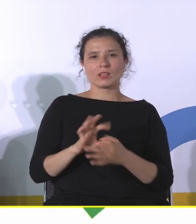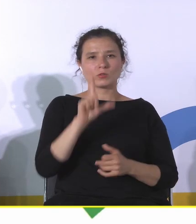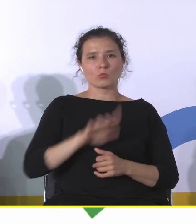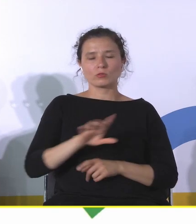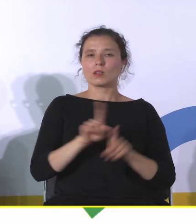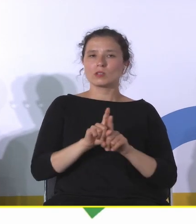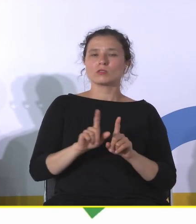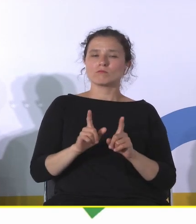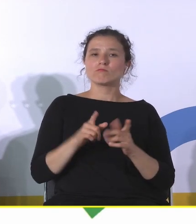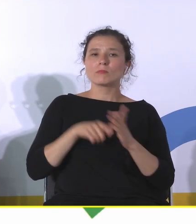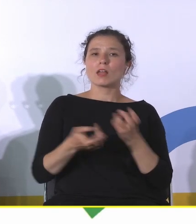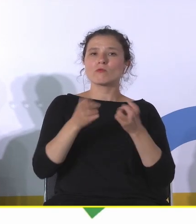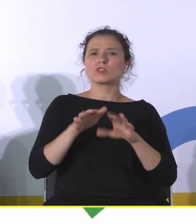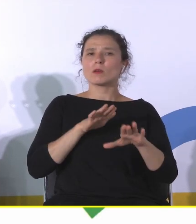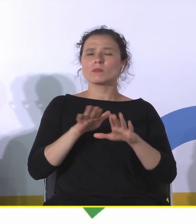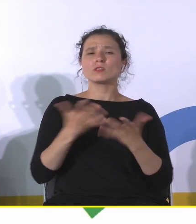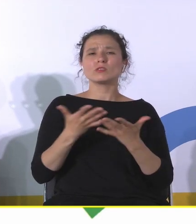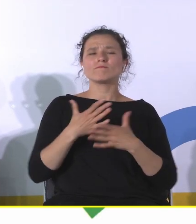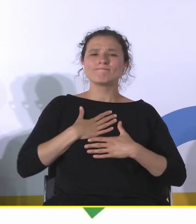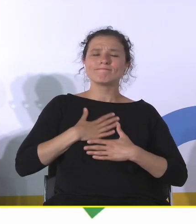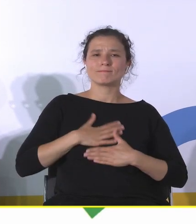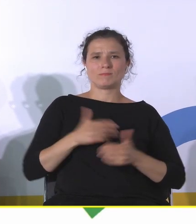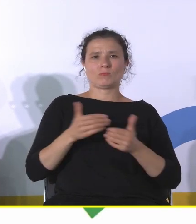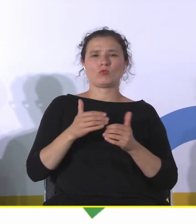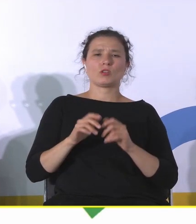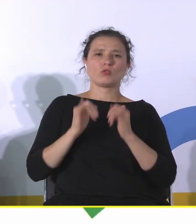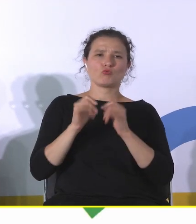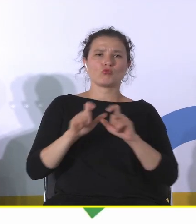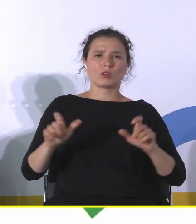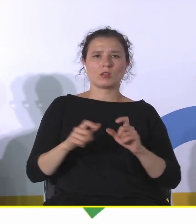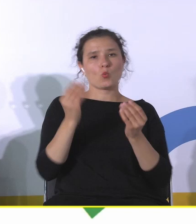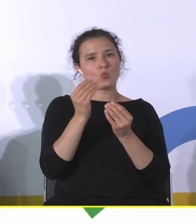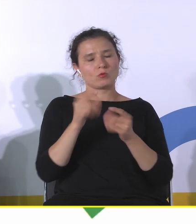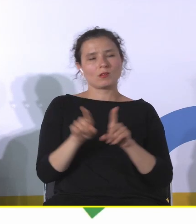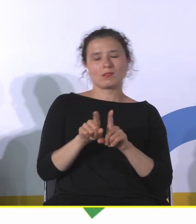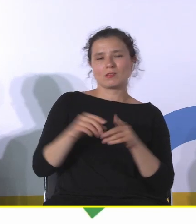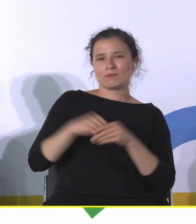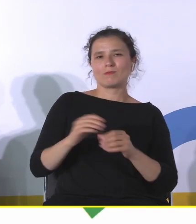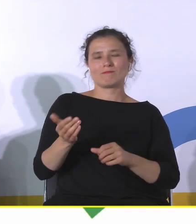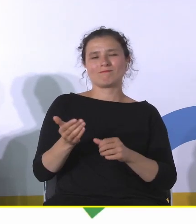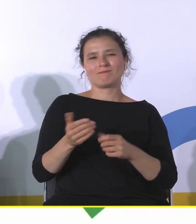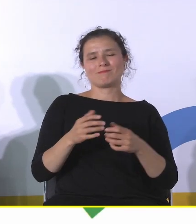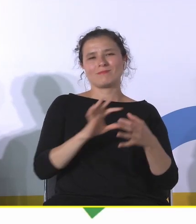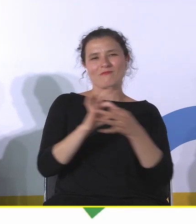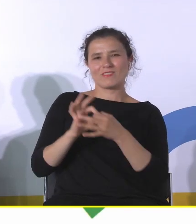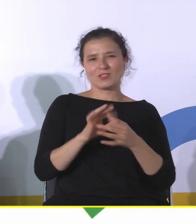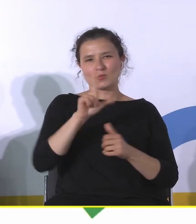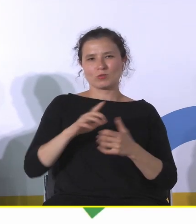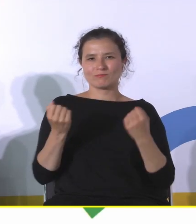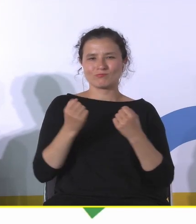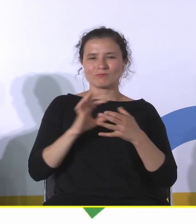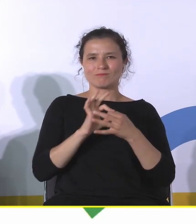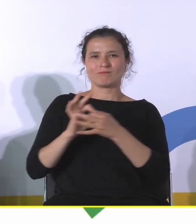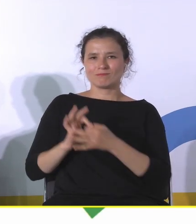można przyjemnie spędzać czas, ucząc się, ale jednocześnie właśnie wzmacniając więzi społeczne te bliższe, czyli tak zwany kapitał